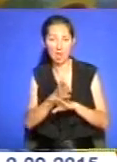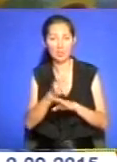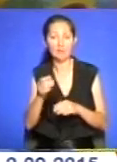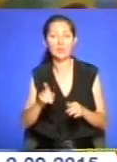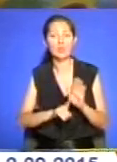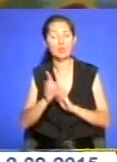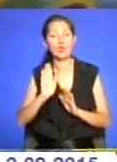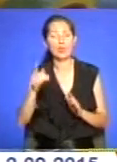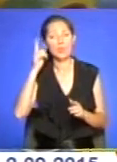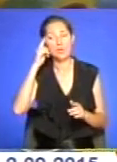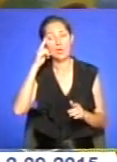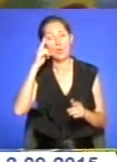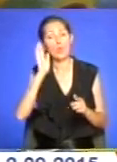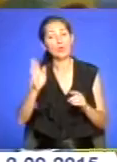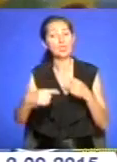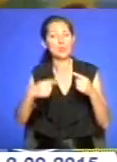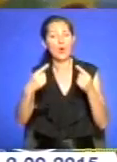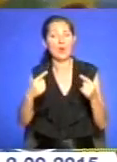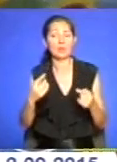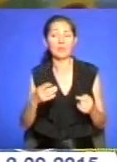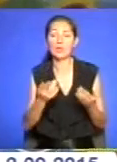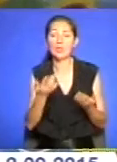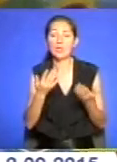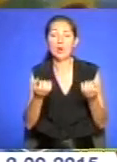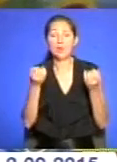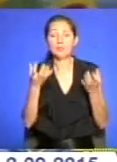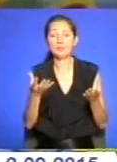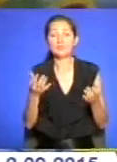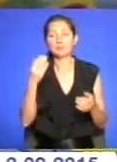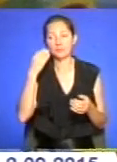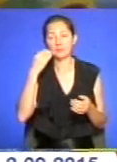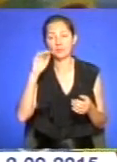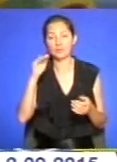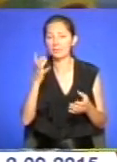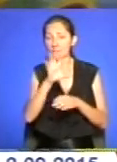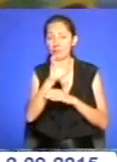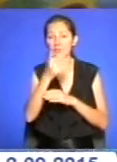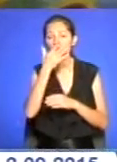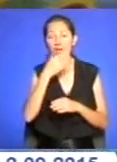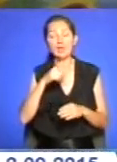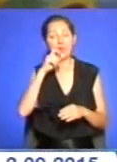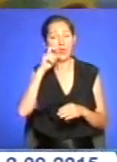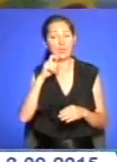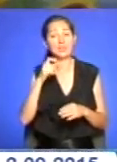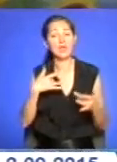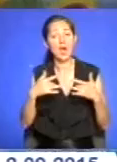суперечки між дівчатами, що можливо варто просто сфотографувати гарних артистів українських, щоб вони